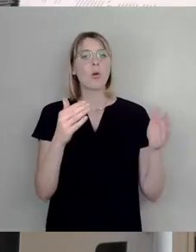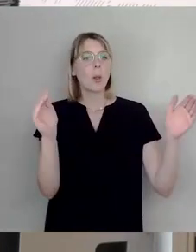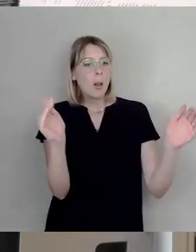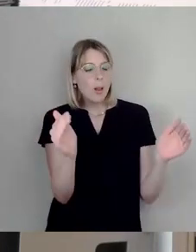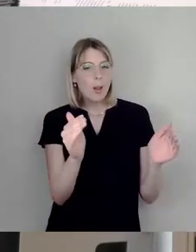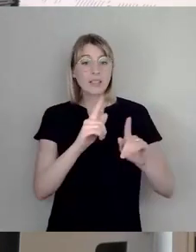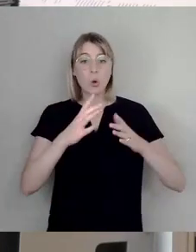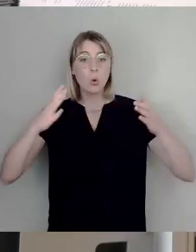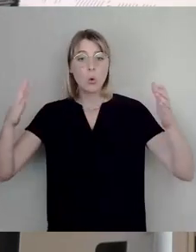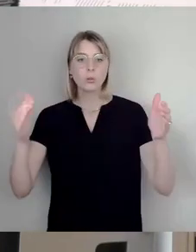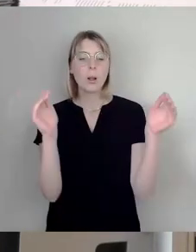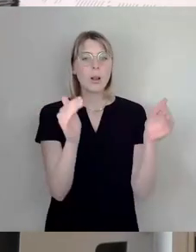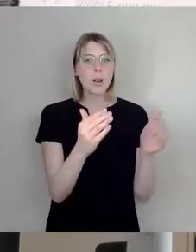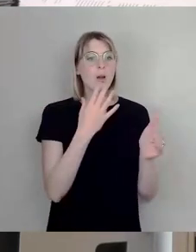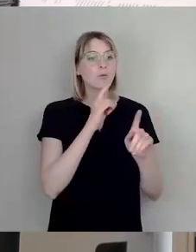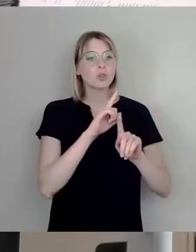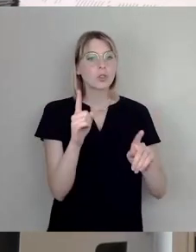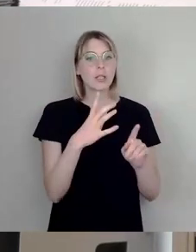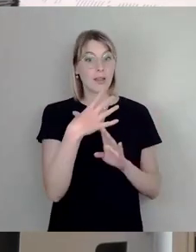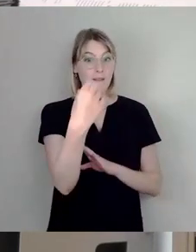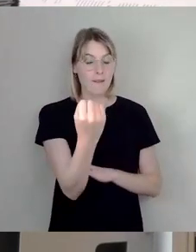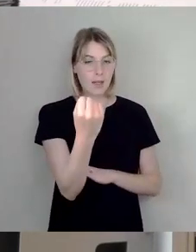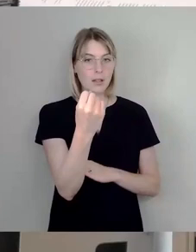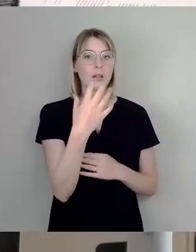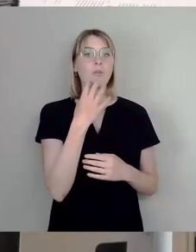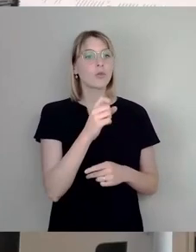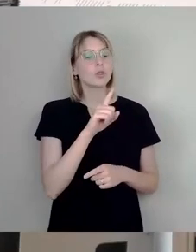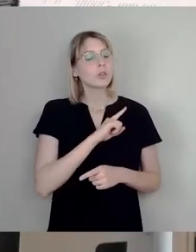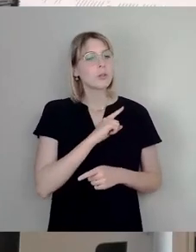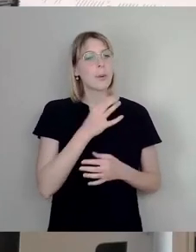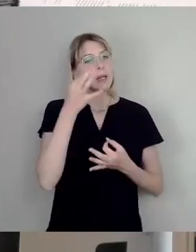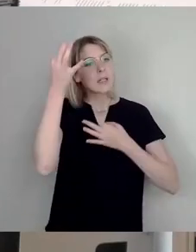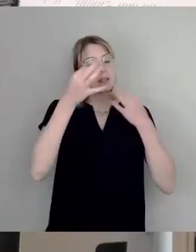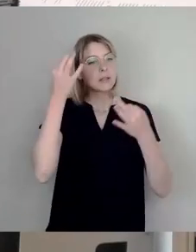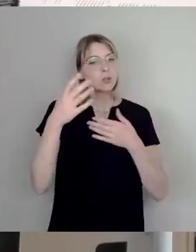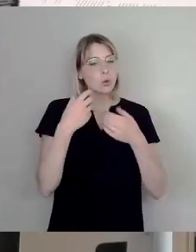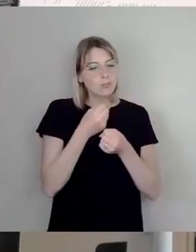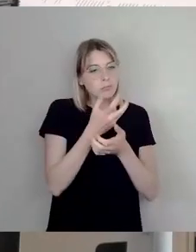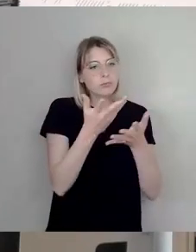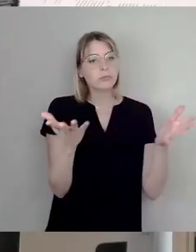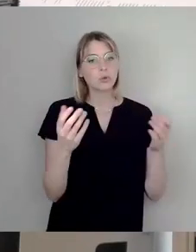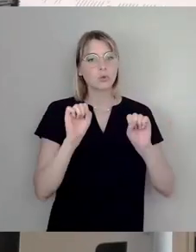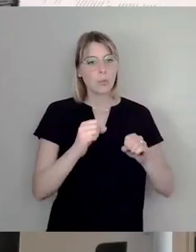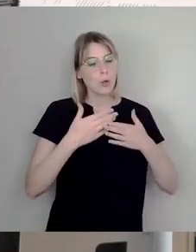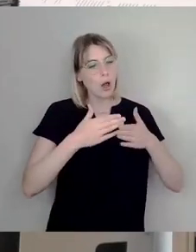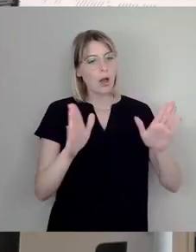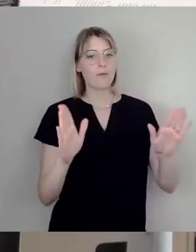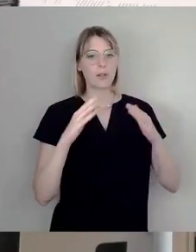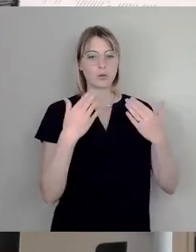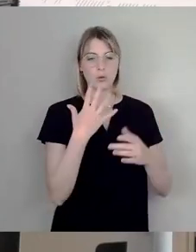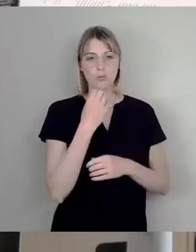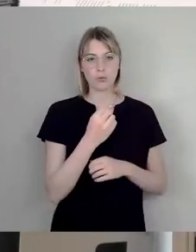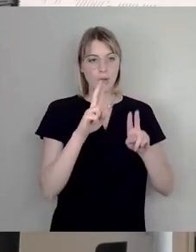nicht auf dem Erzielen von Gewinnen, sondern auf dem Entfalten der eigenen Kreativität und dem selbstorganisierten sowie dem friedlichen Miteinander liegt.